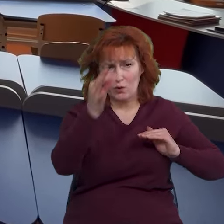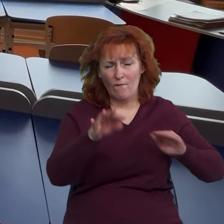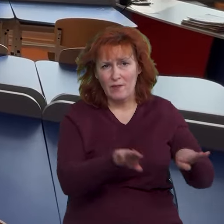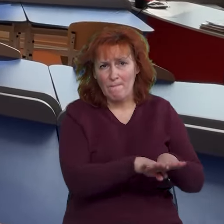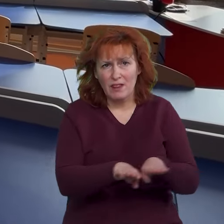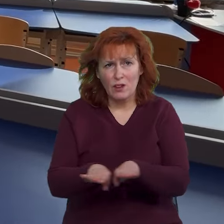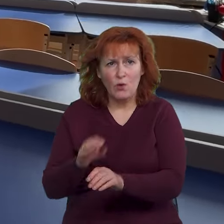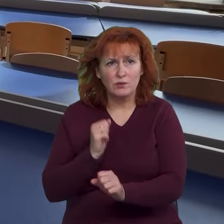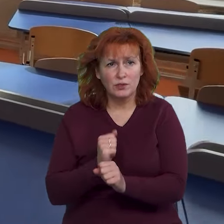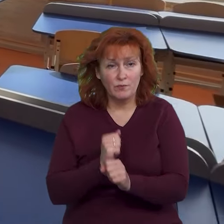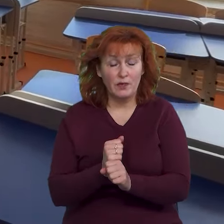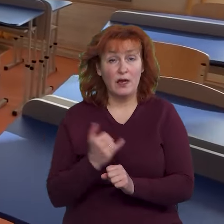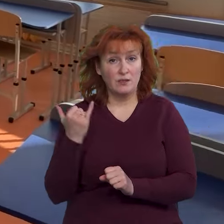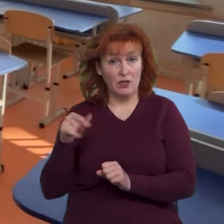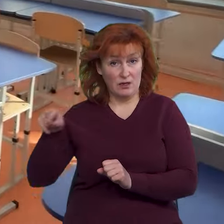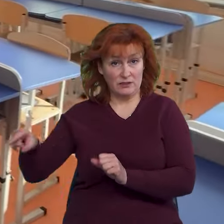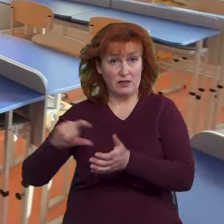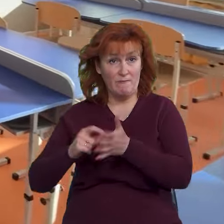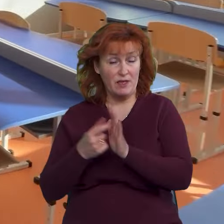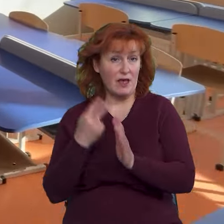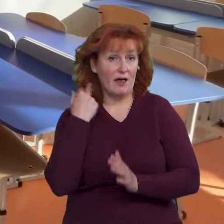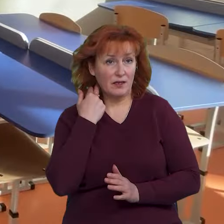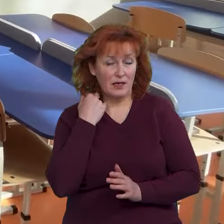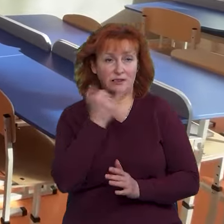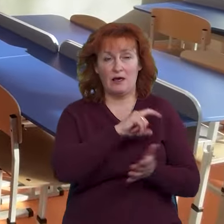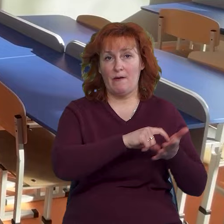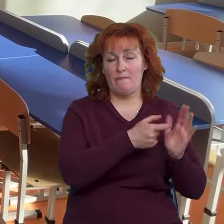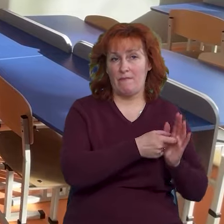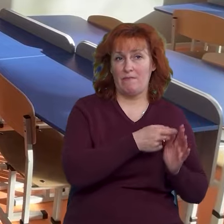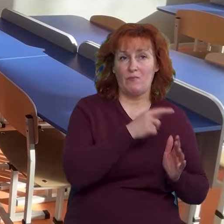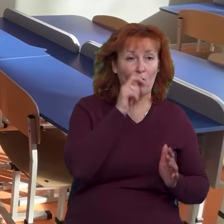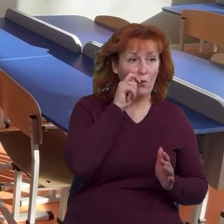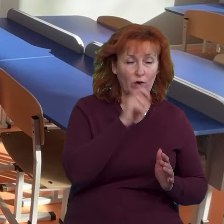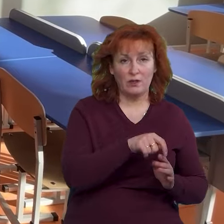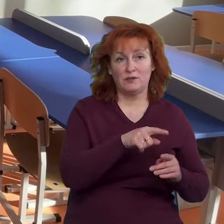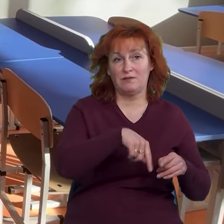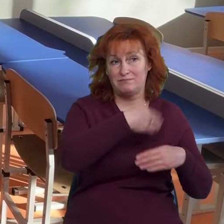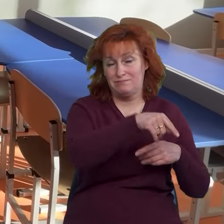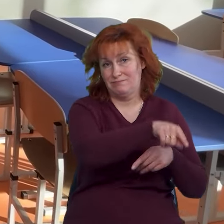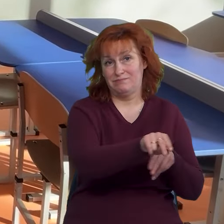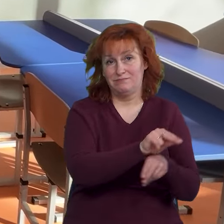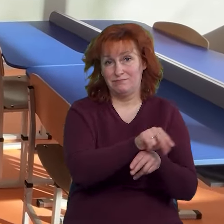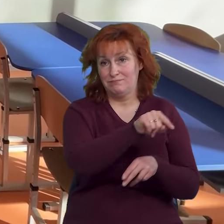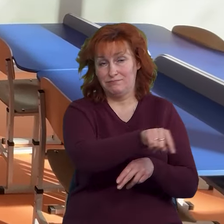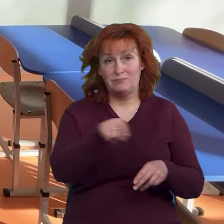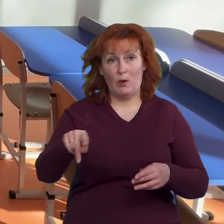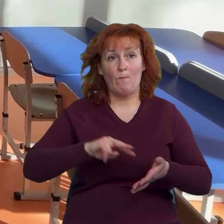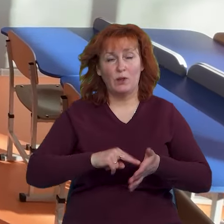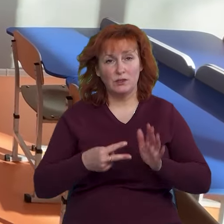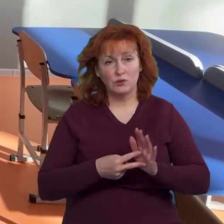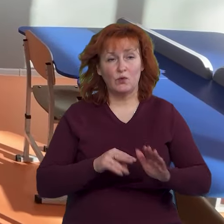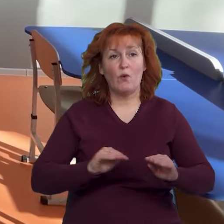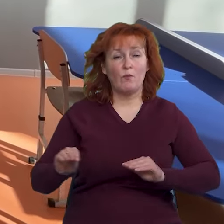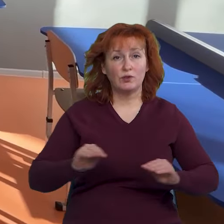кабінеті англійської мови, у кабінеті української мови наступної, в який ми підемо, в